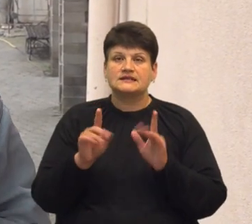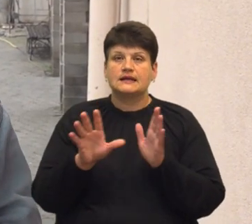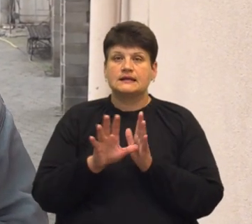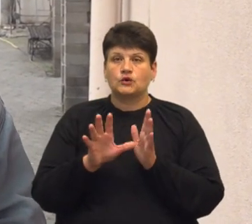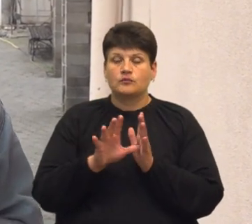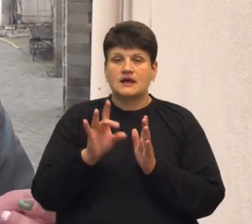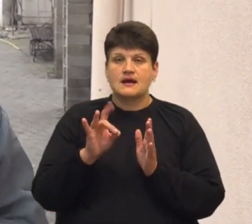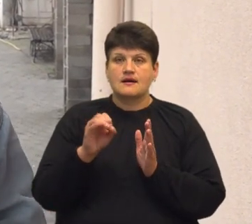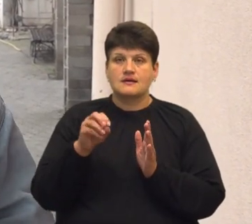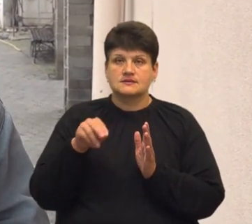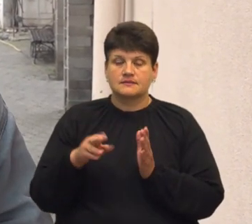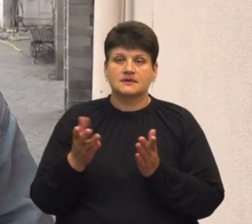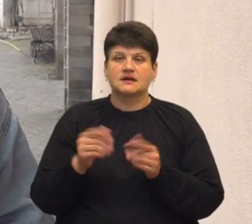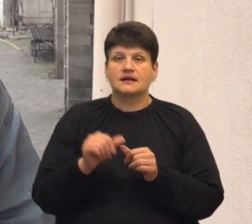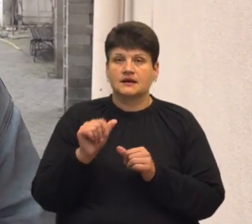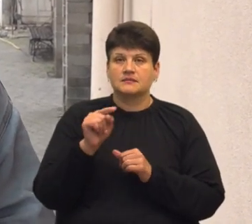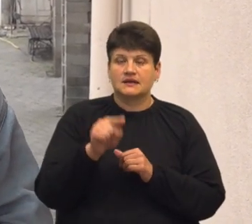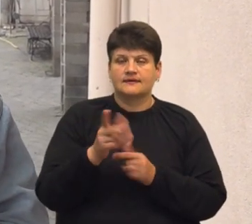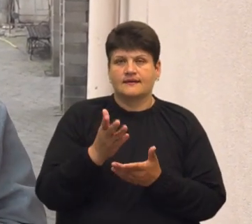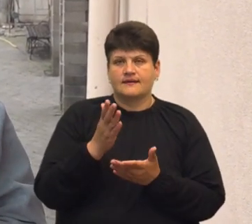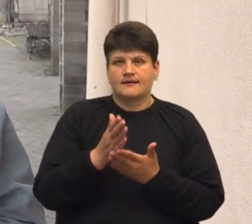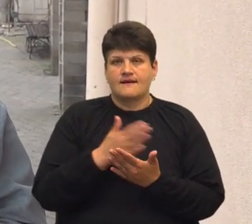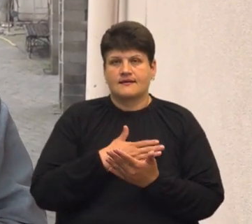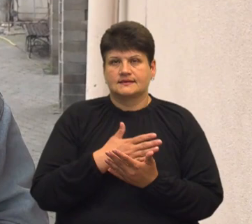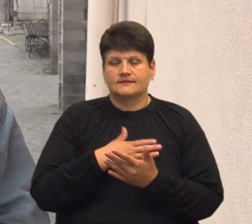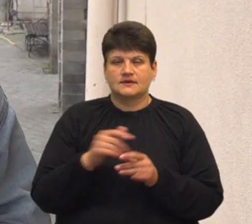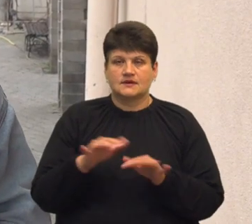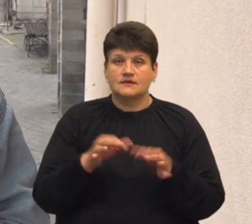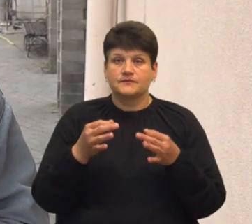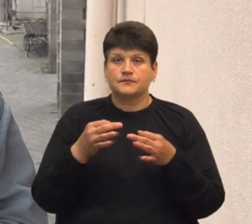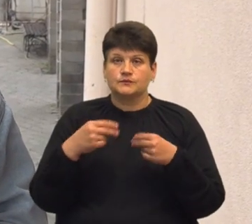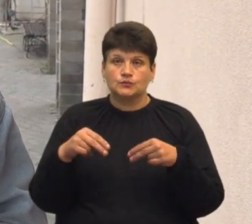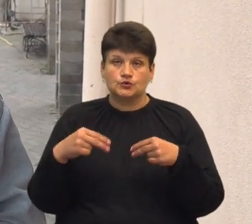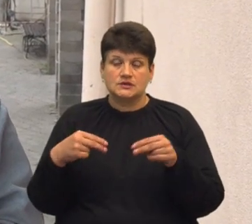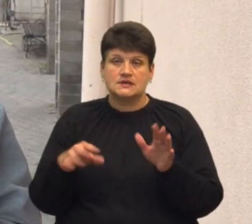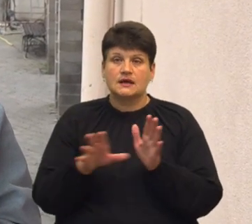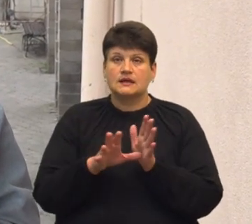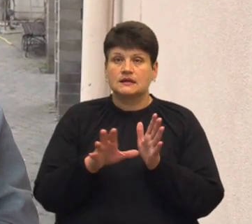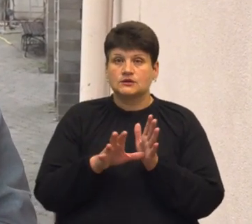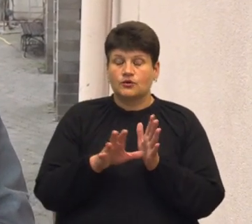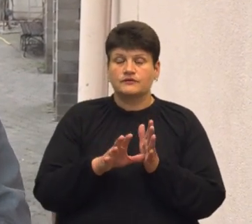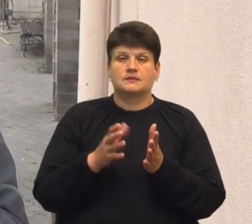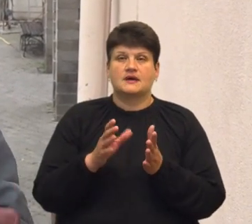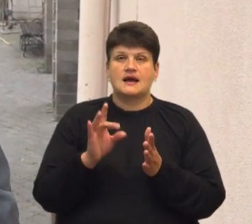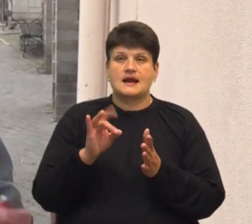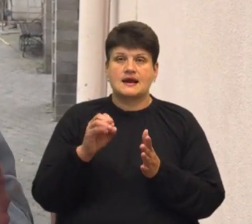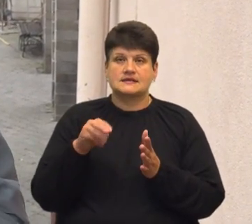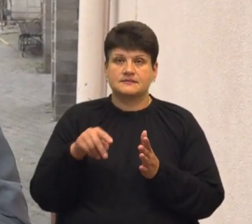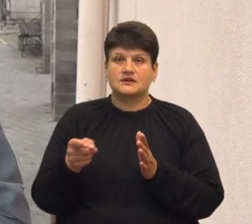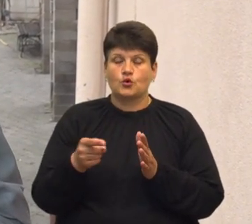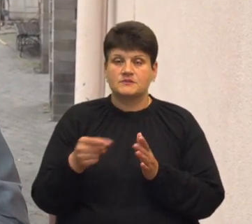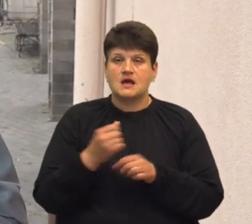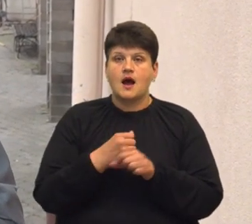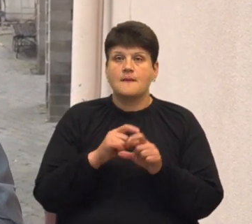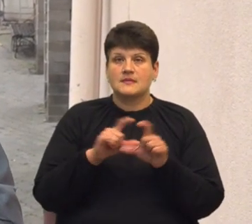окрім тих, де ведуться активні бойові дії. Відпускають доступні ліки за електронними рецептами і в тернопільських аптеках. Придбати